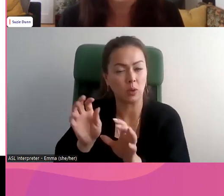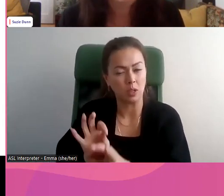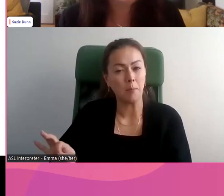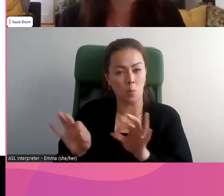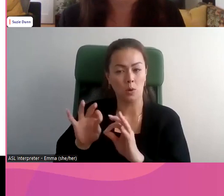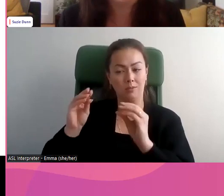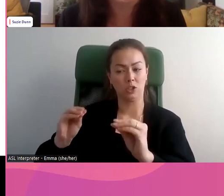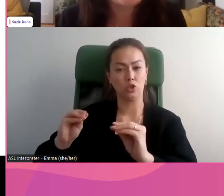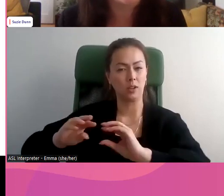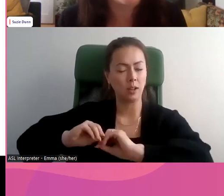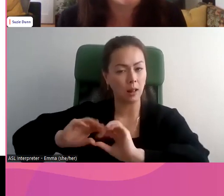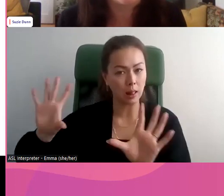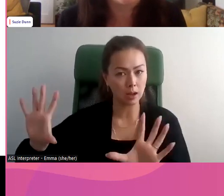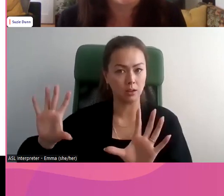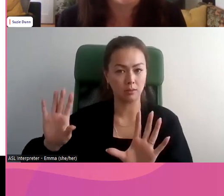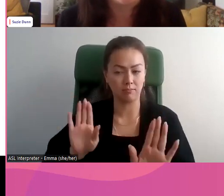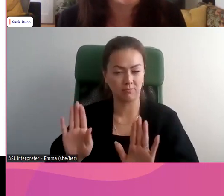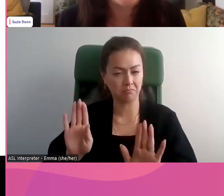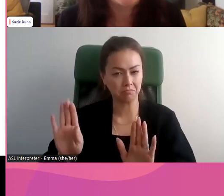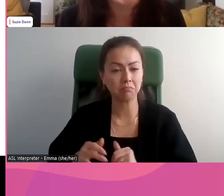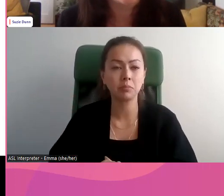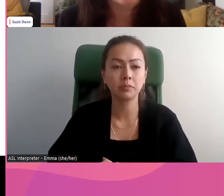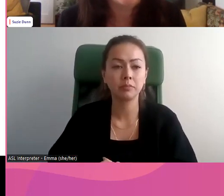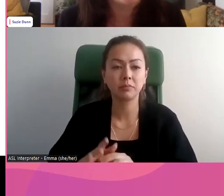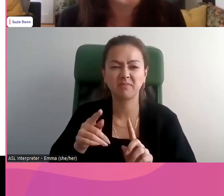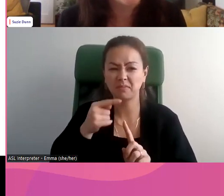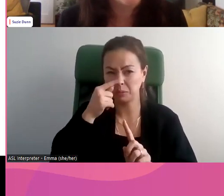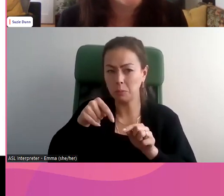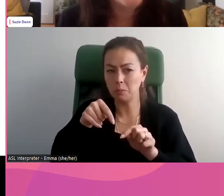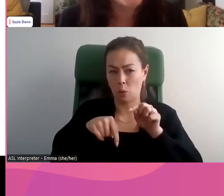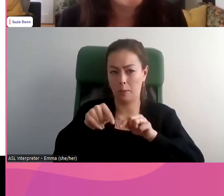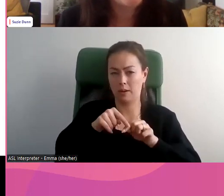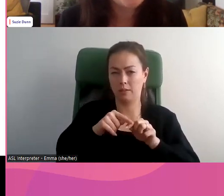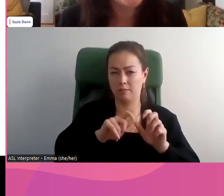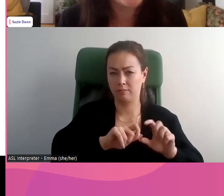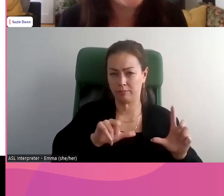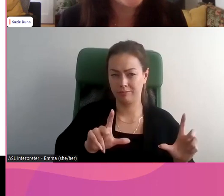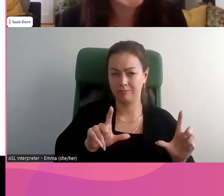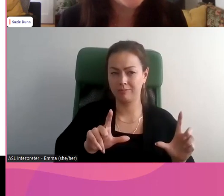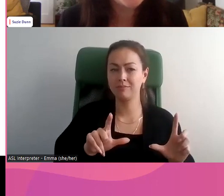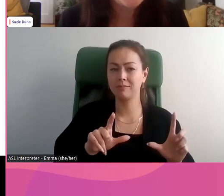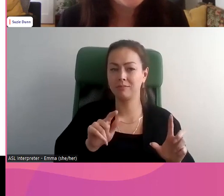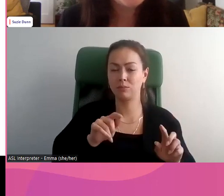Donc, il faut bien informer les jeunes. Pourriez-vous revenir à la diapo précédente, s'il vous plaît?